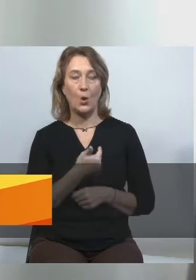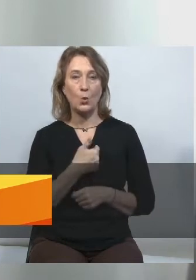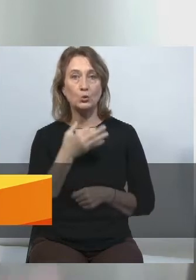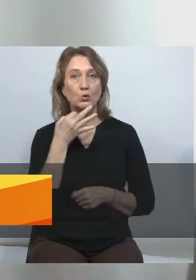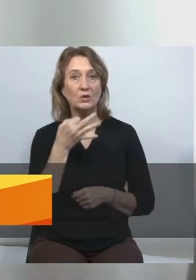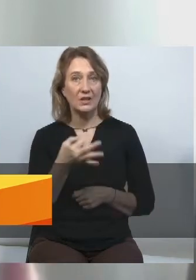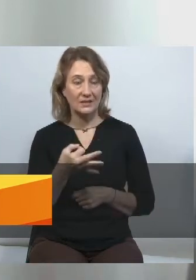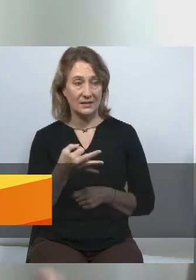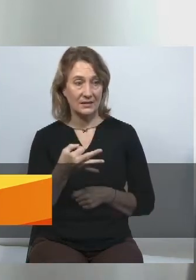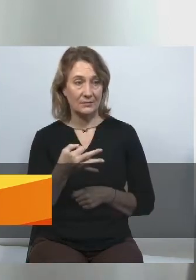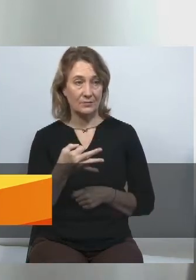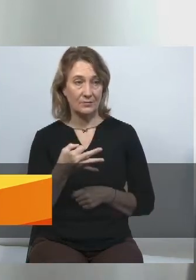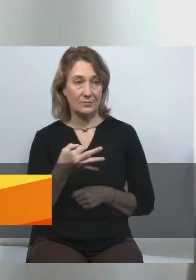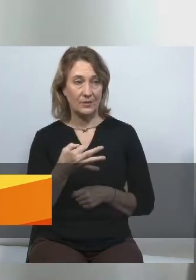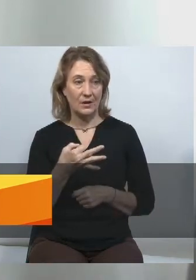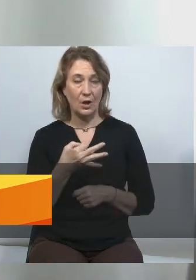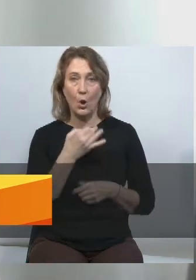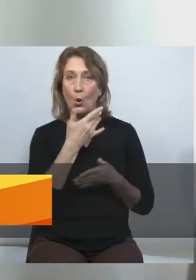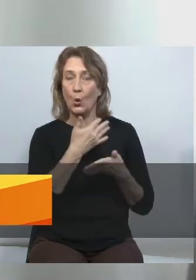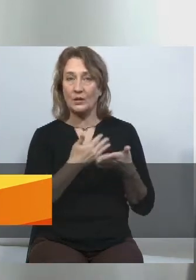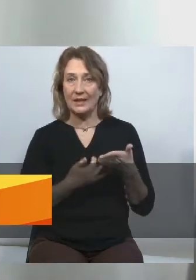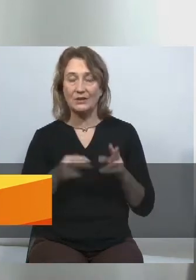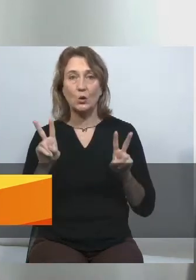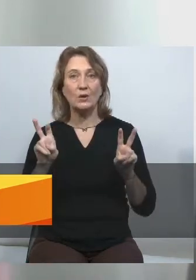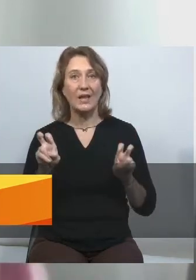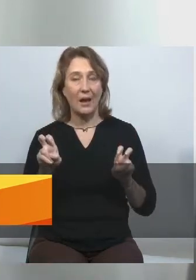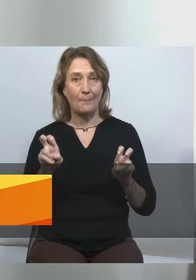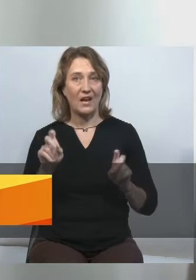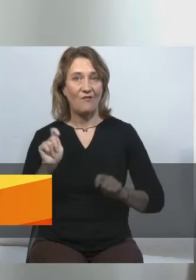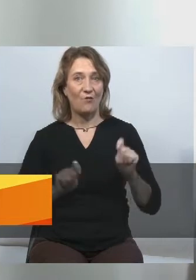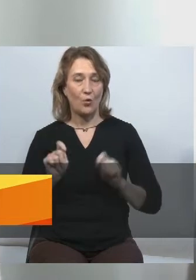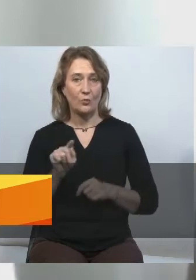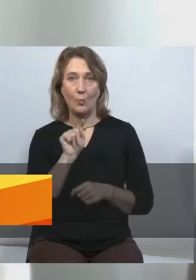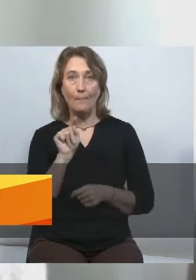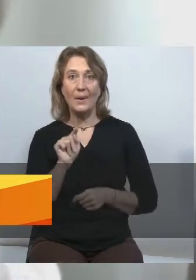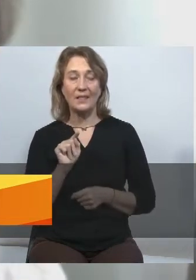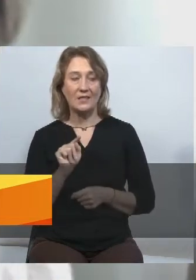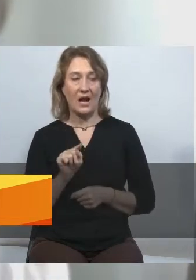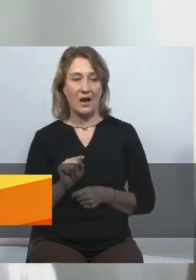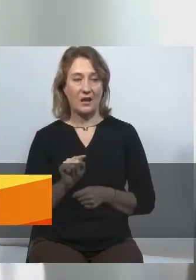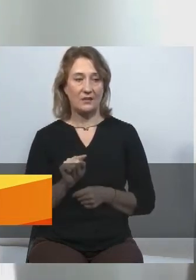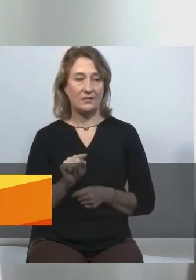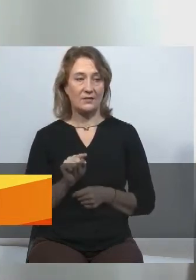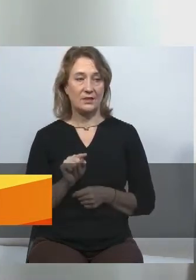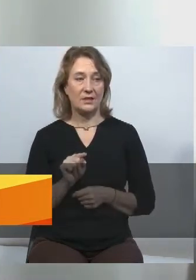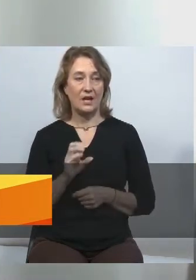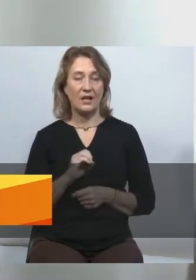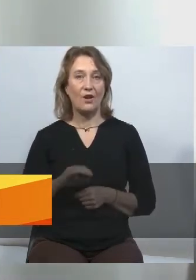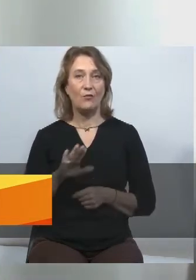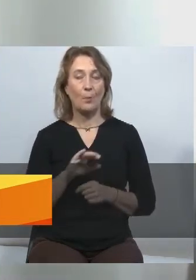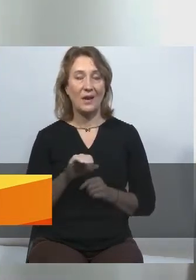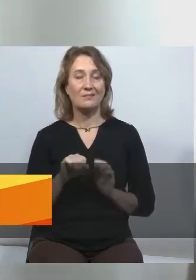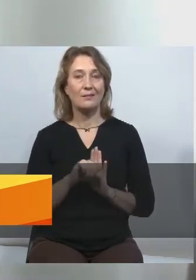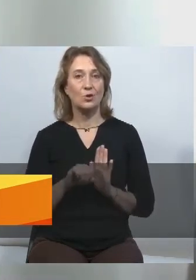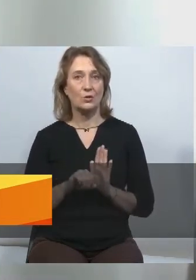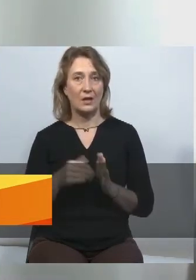у контексті теми форуму, це питання імплементації європейських стандартів